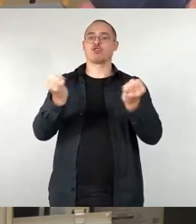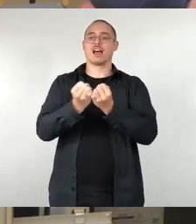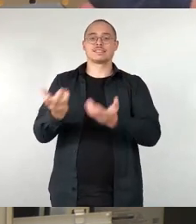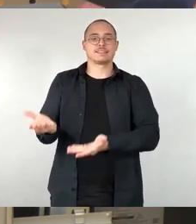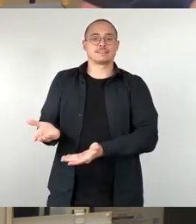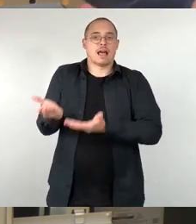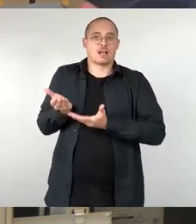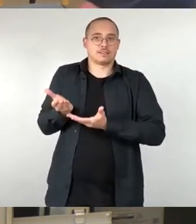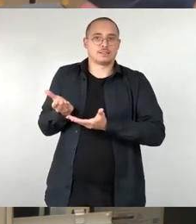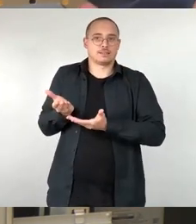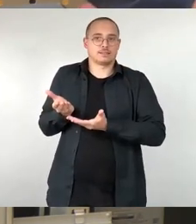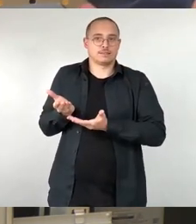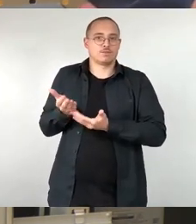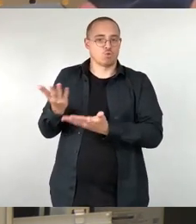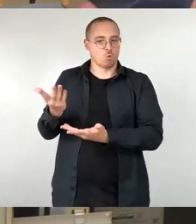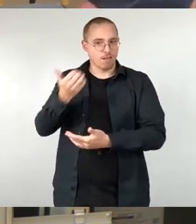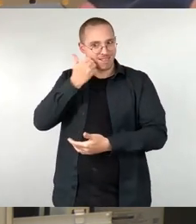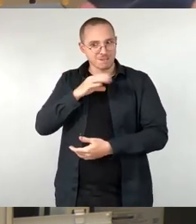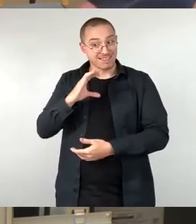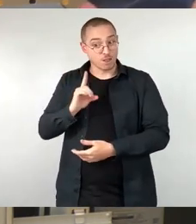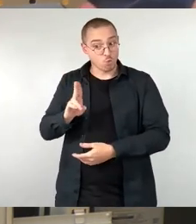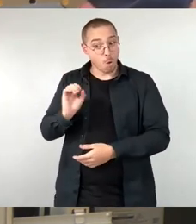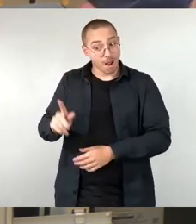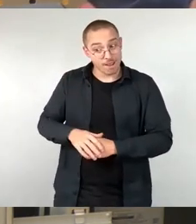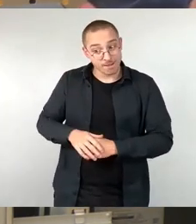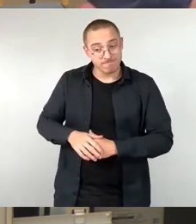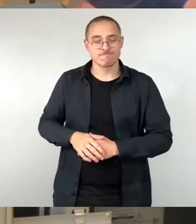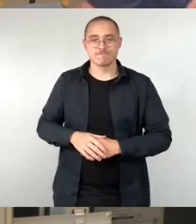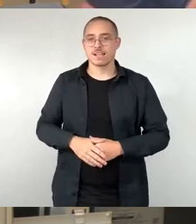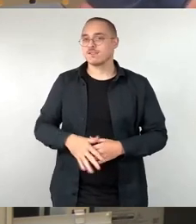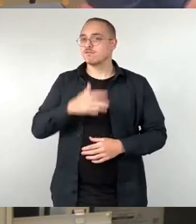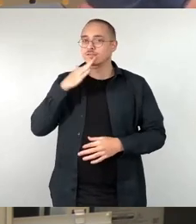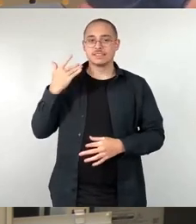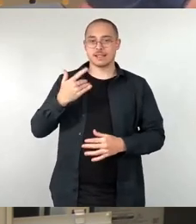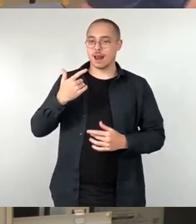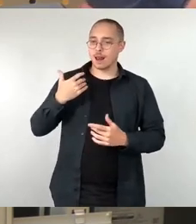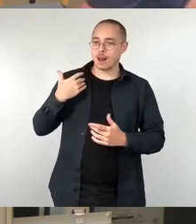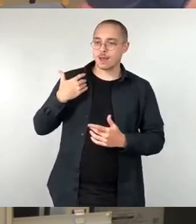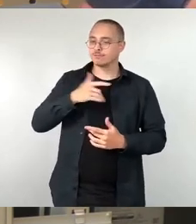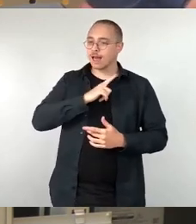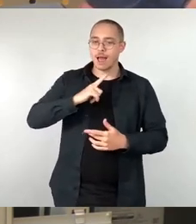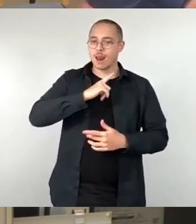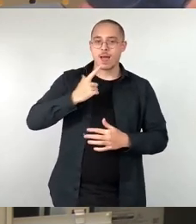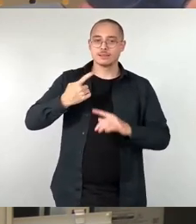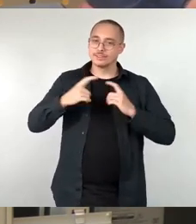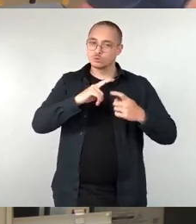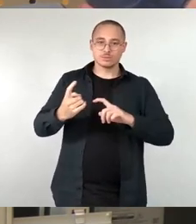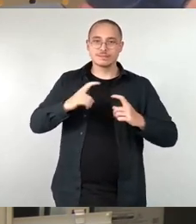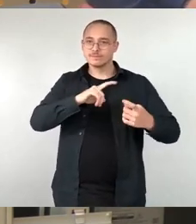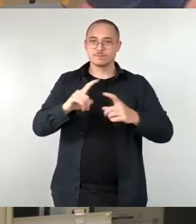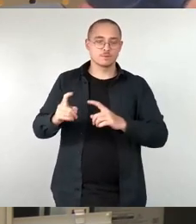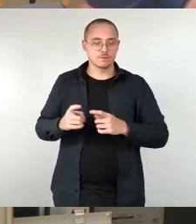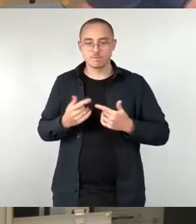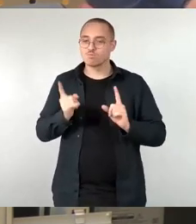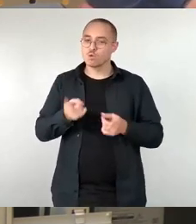und irgendwie das, was wir jetzt in langen, langen Diskussionen gemacht haben, auch beschließen und nicht wegen irgendwelchen Kinkerlitzchen